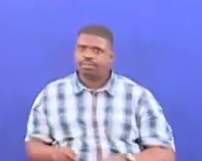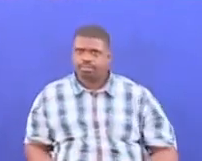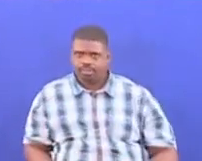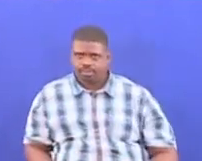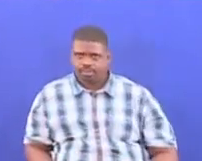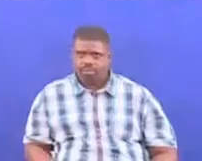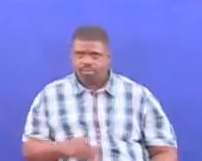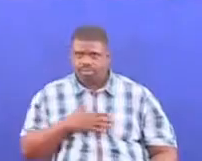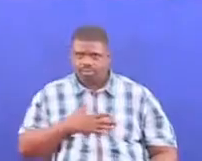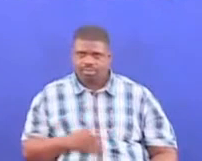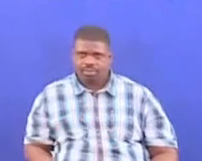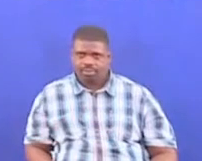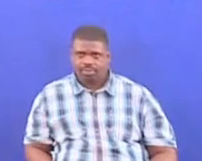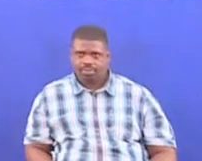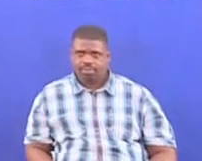Mwishuma Esther